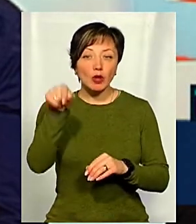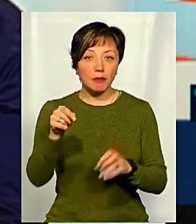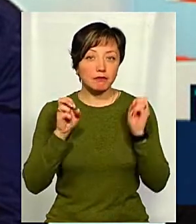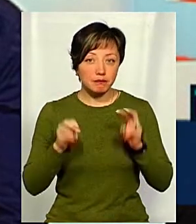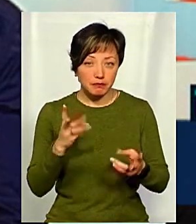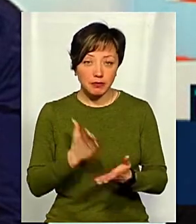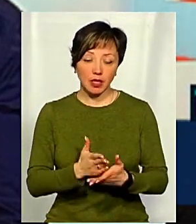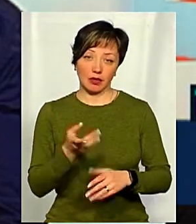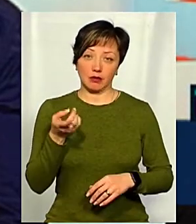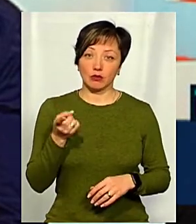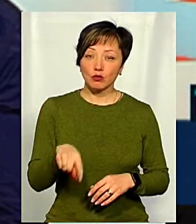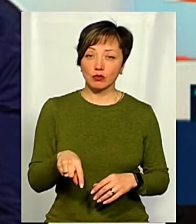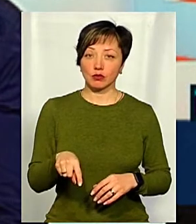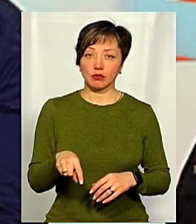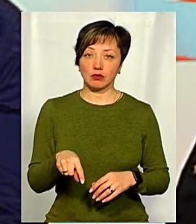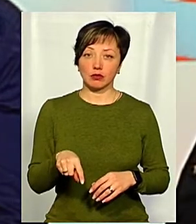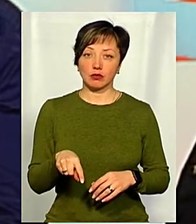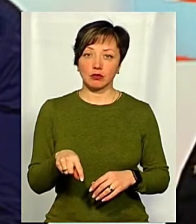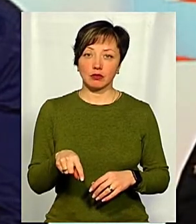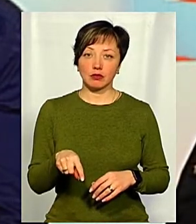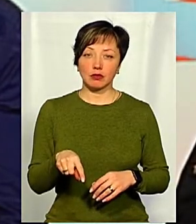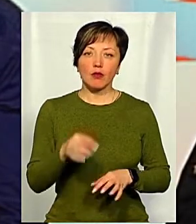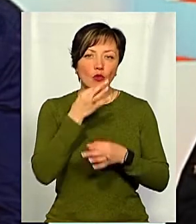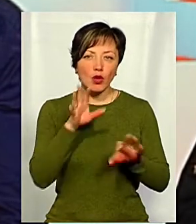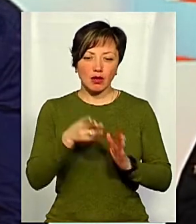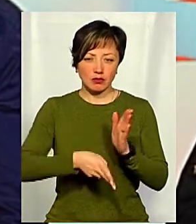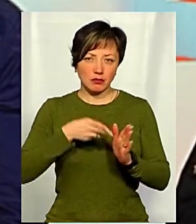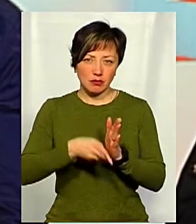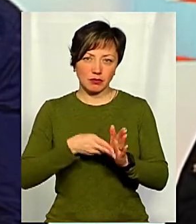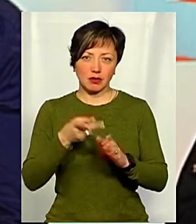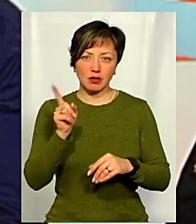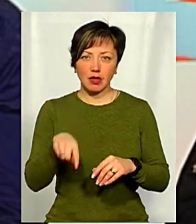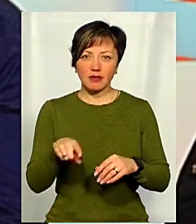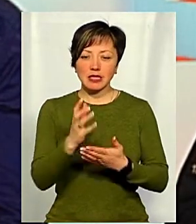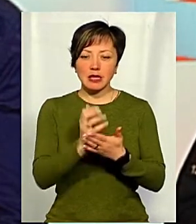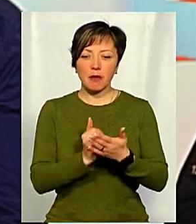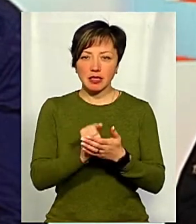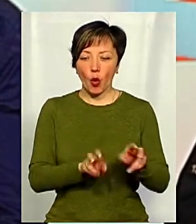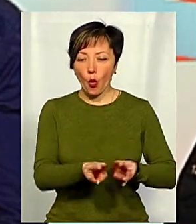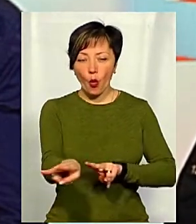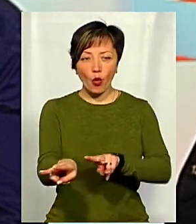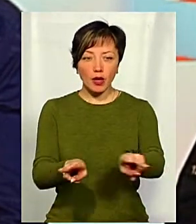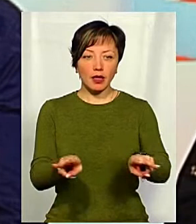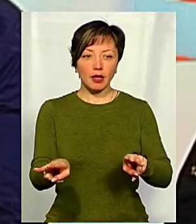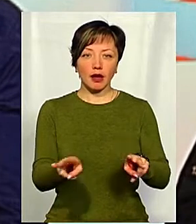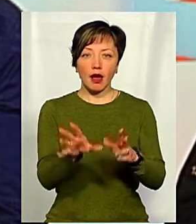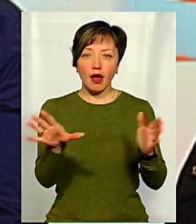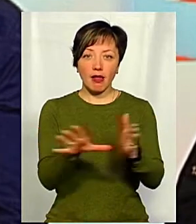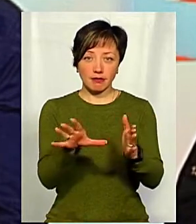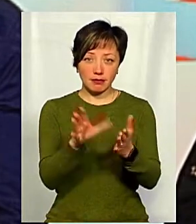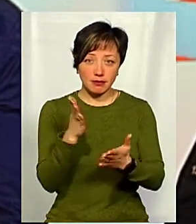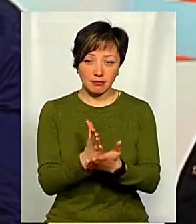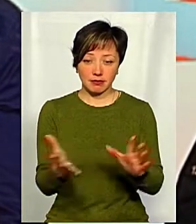чатує там, тому що на будь-якій залізній дорозі, навіть на запасних коліях, вони підключені до